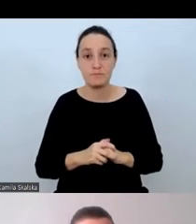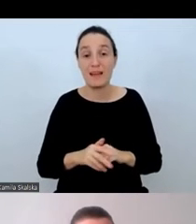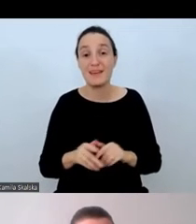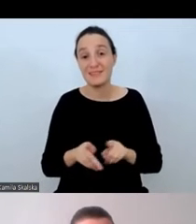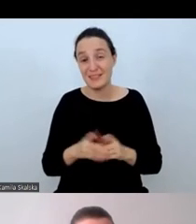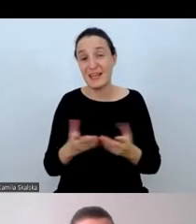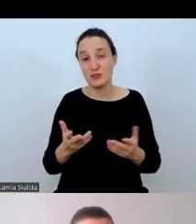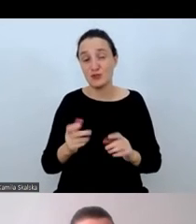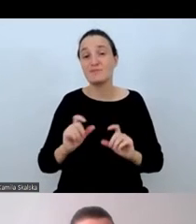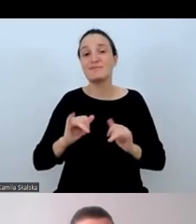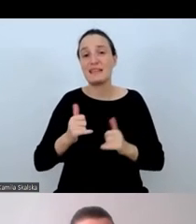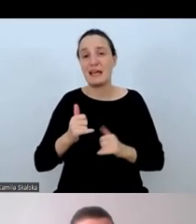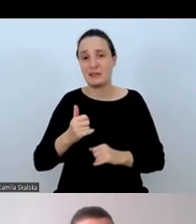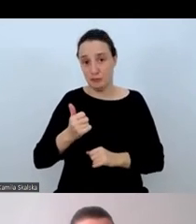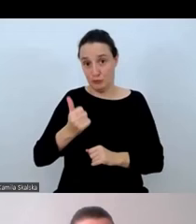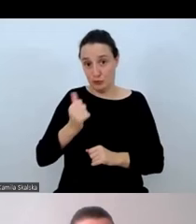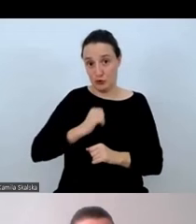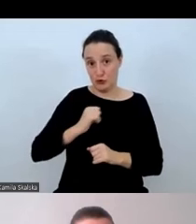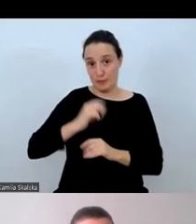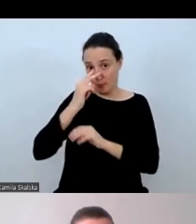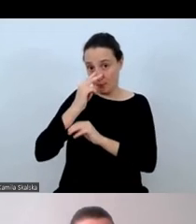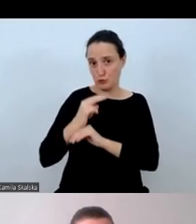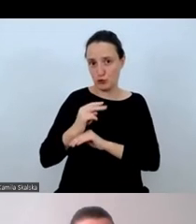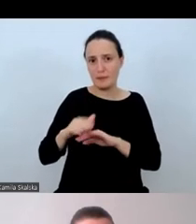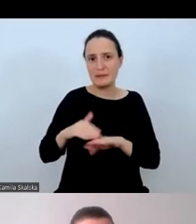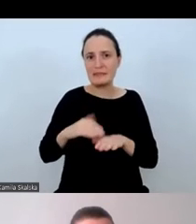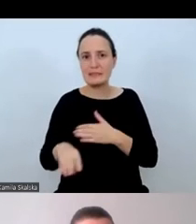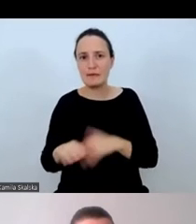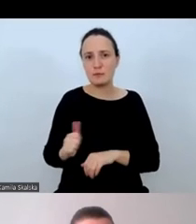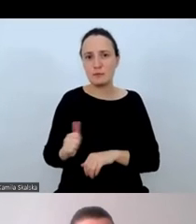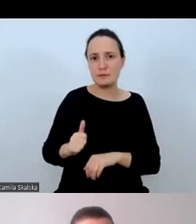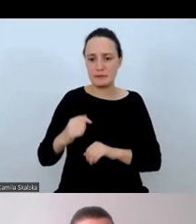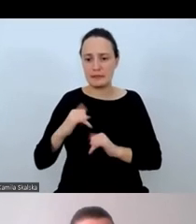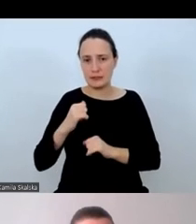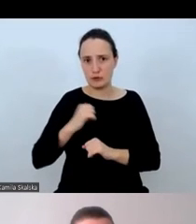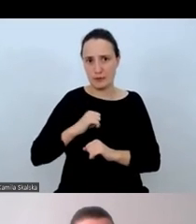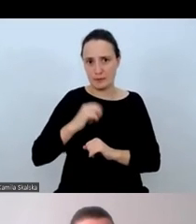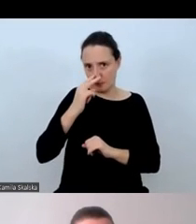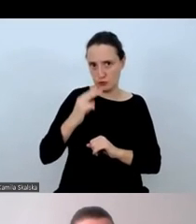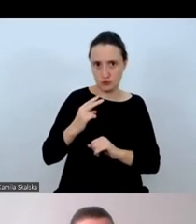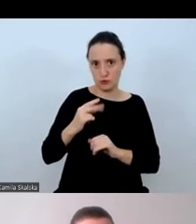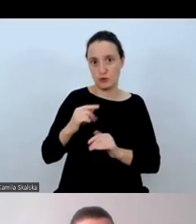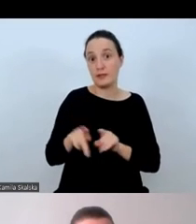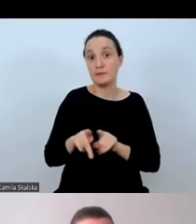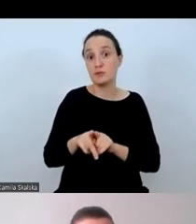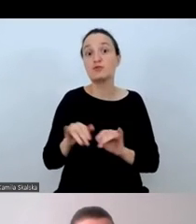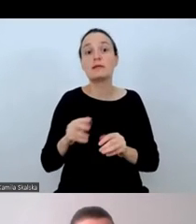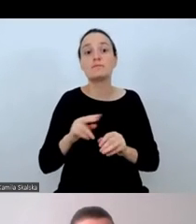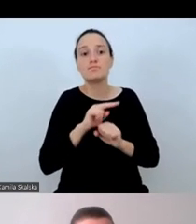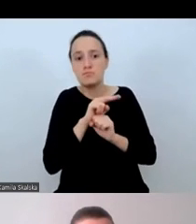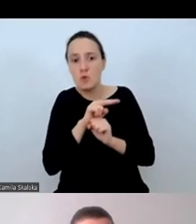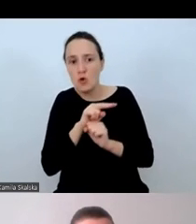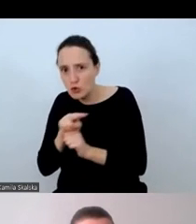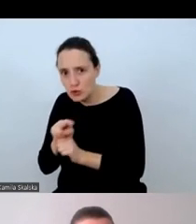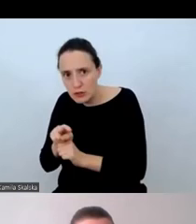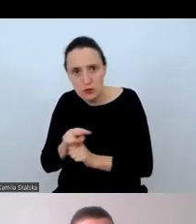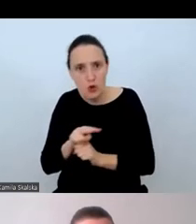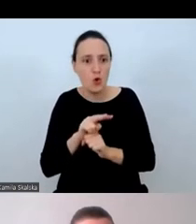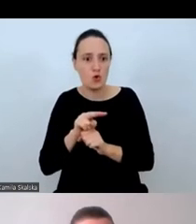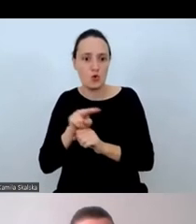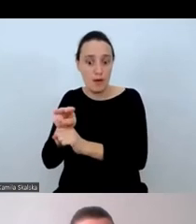samopostrzegania, monitorowanie całego zdarzenia